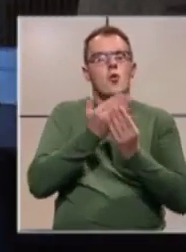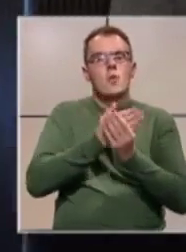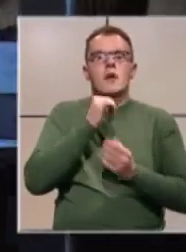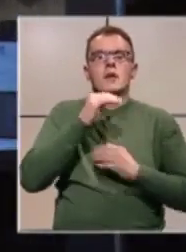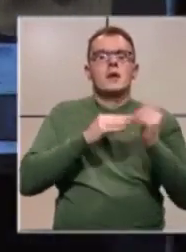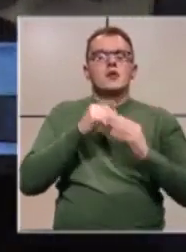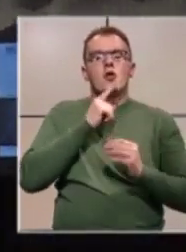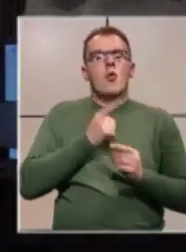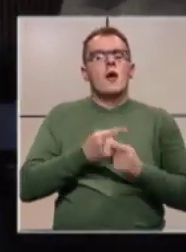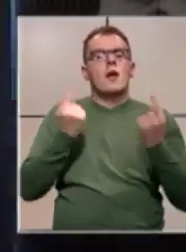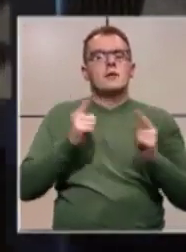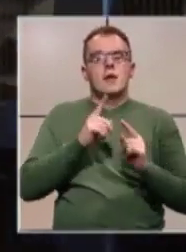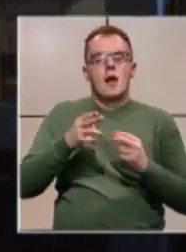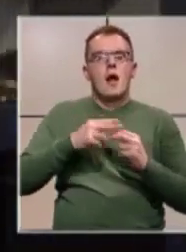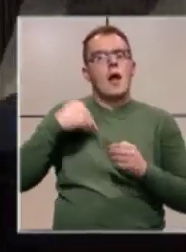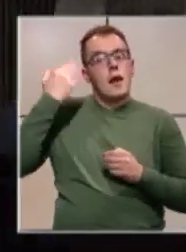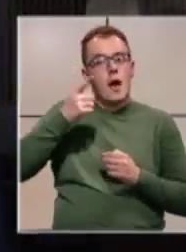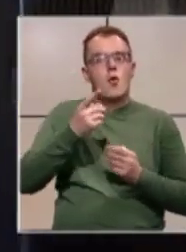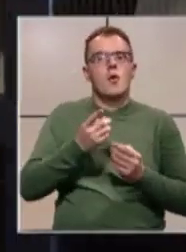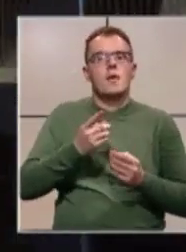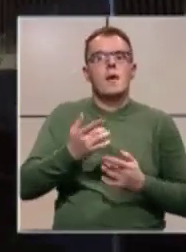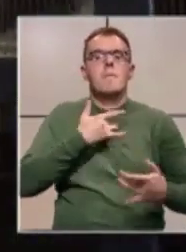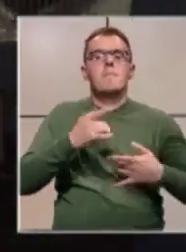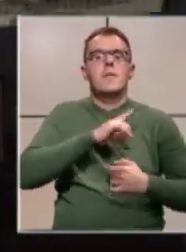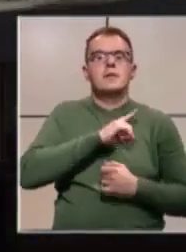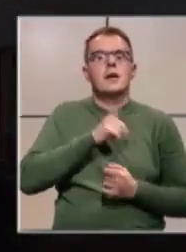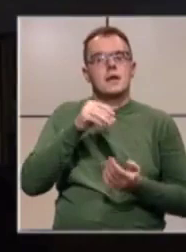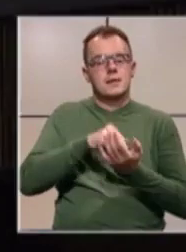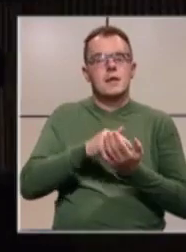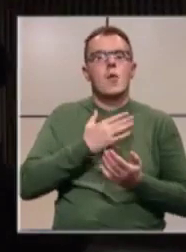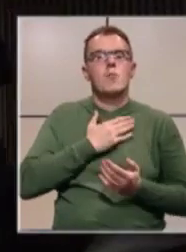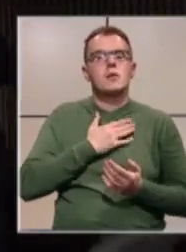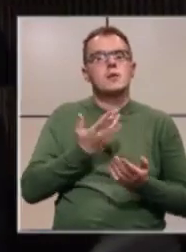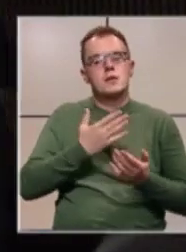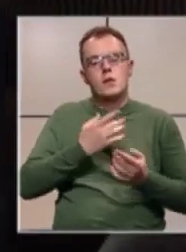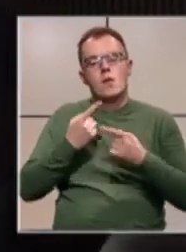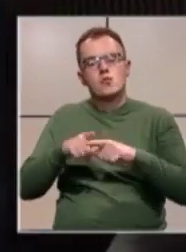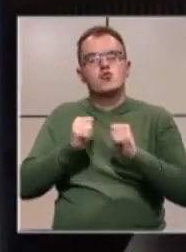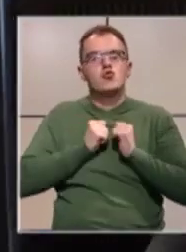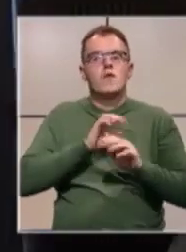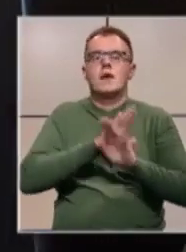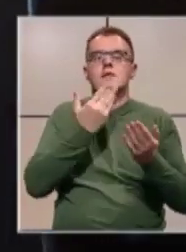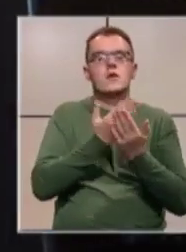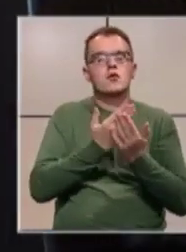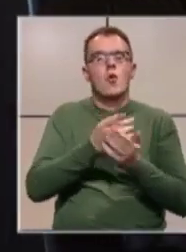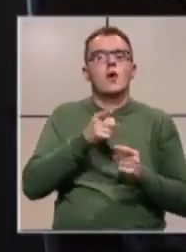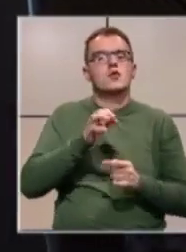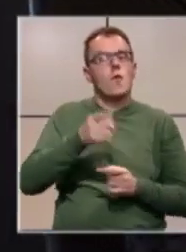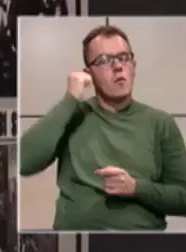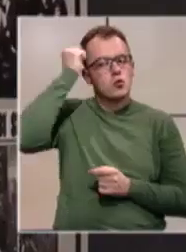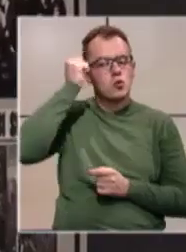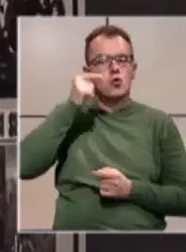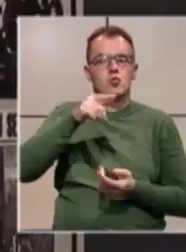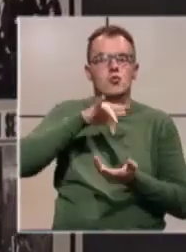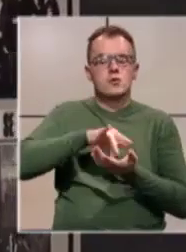građa koja je nastajala neposredno nakon masakra i trebao bi biti svojevrstan čuvar svih dokaza o ovo izvršenom zločinu. Tu se